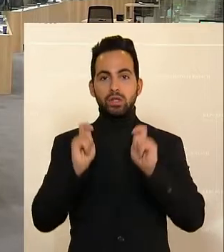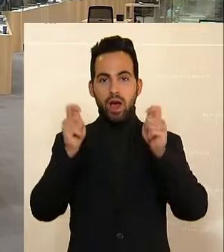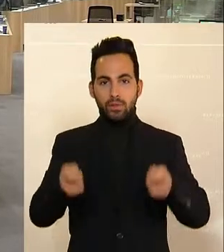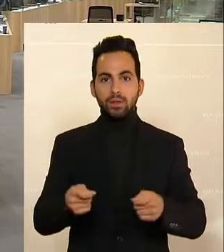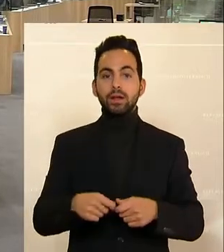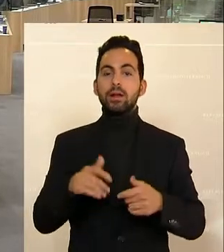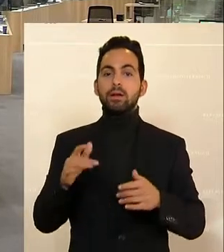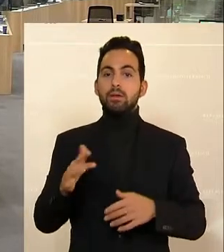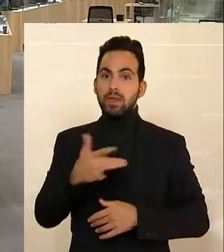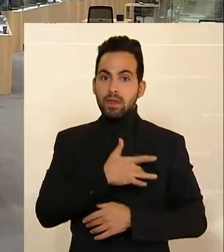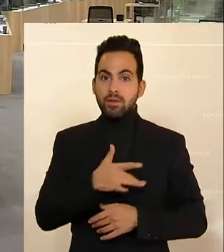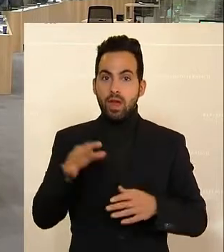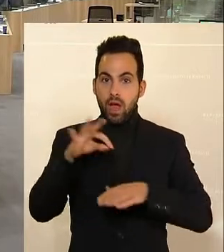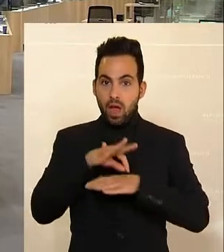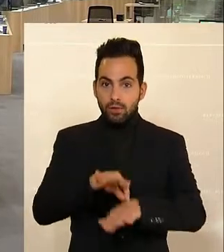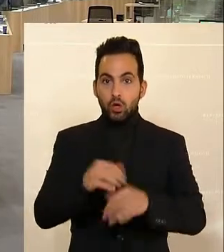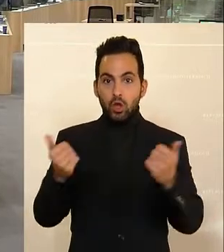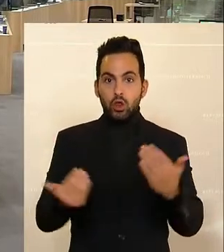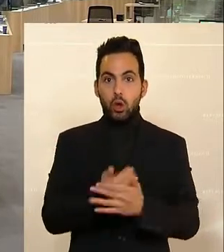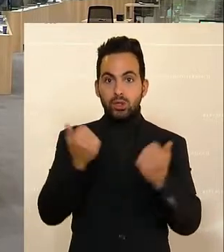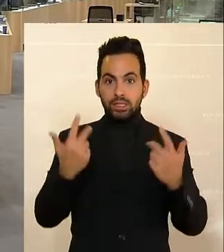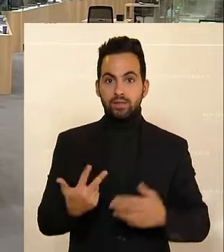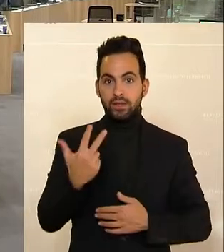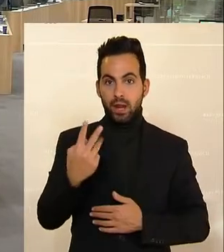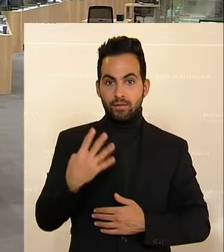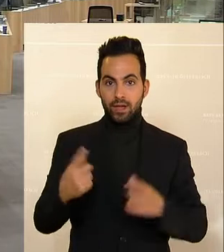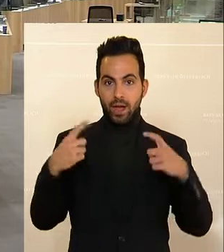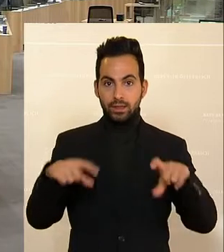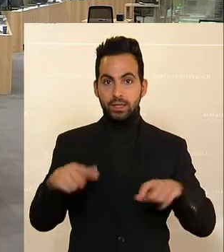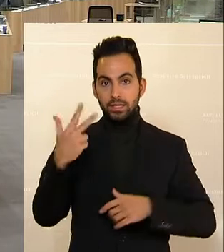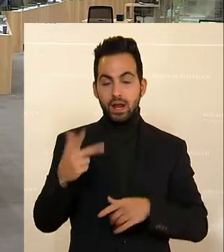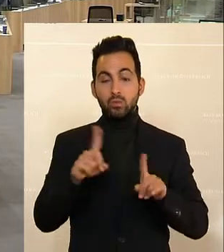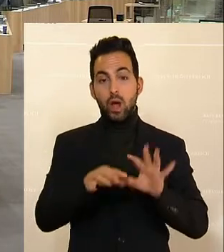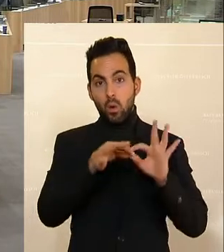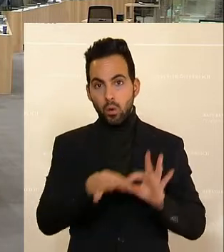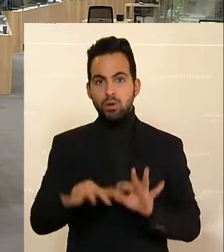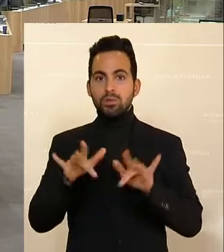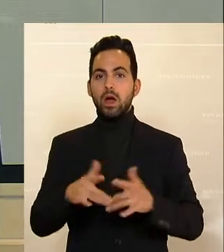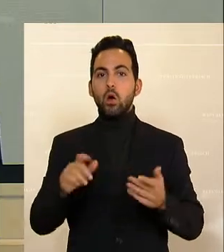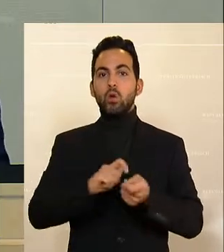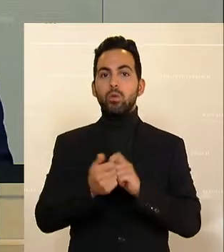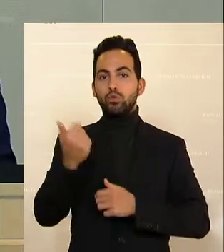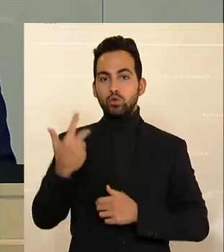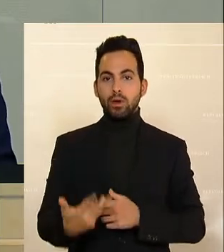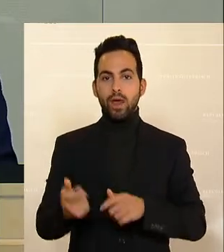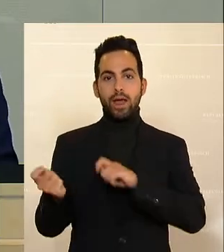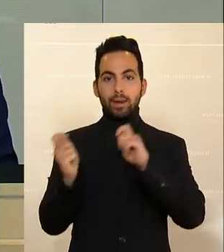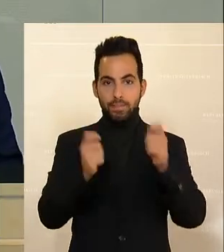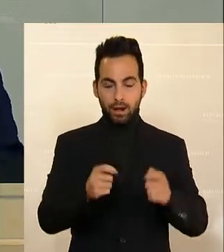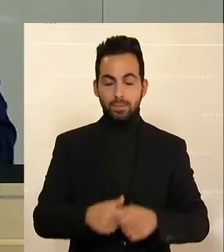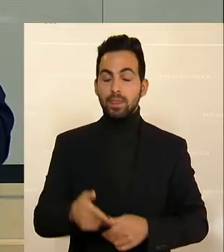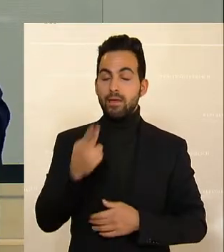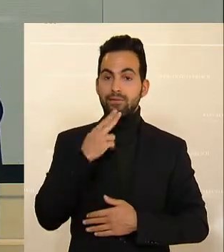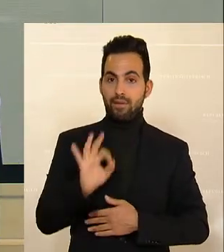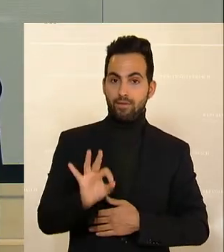auch noch mit dem Thema Petitionen und Bürgerinitiativen. ... und der daraus resultierenden Unnummerierung eingebracht. Wer